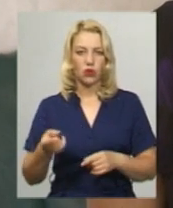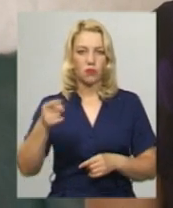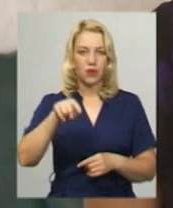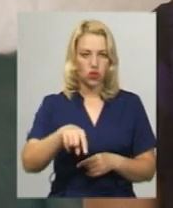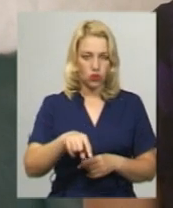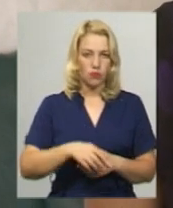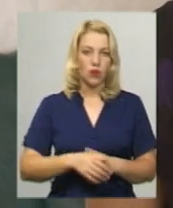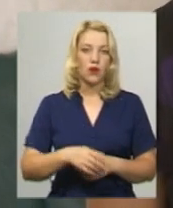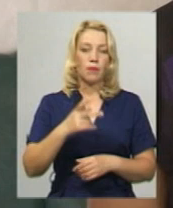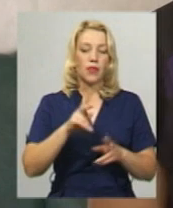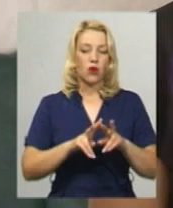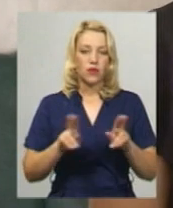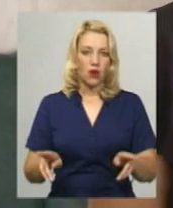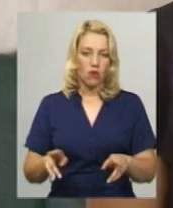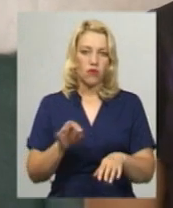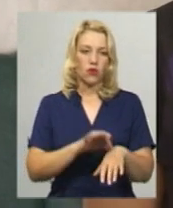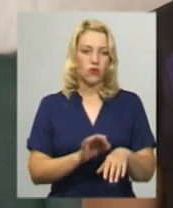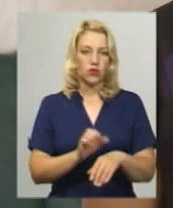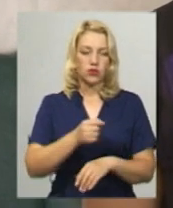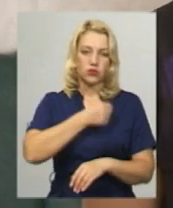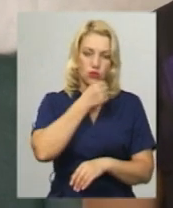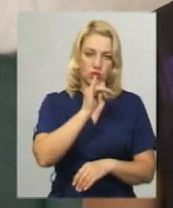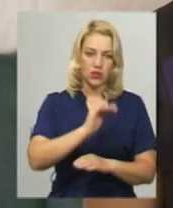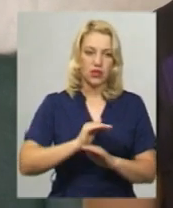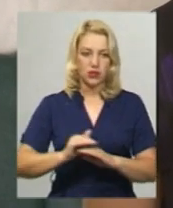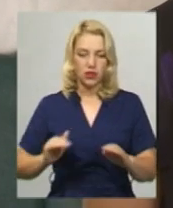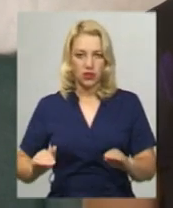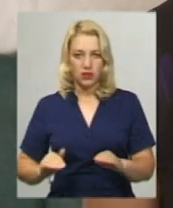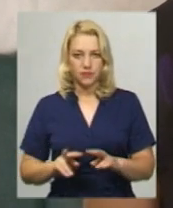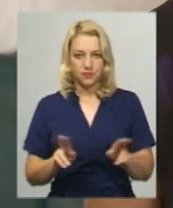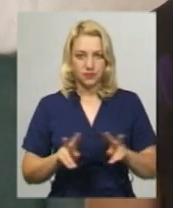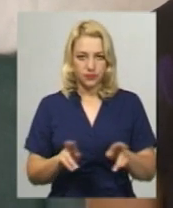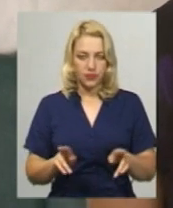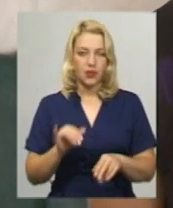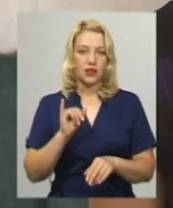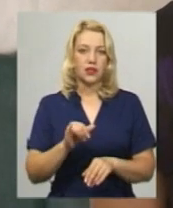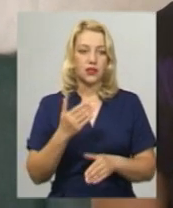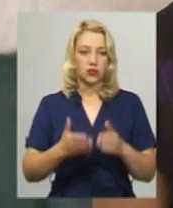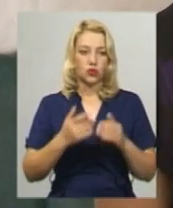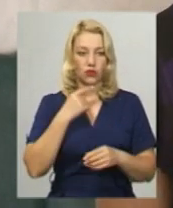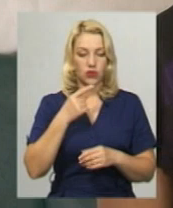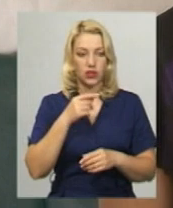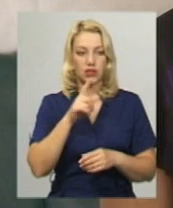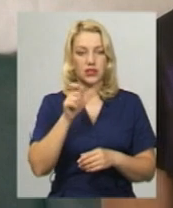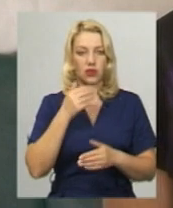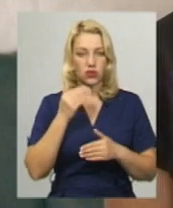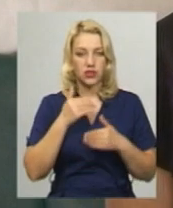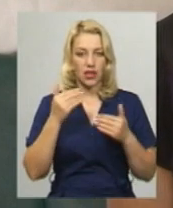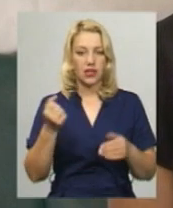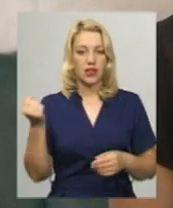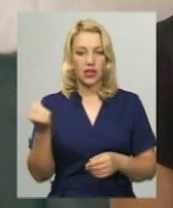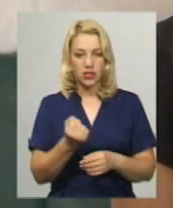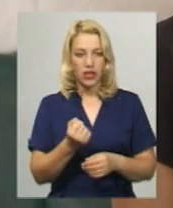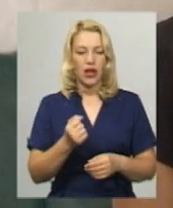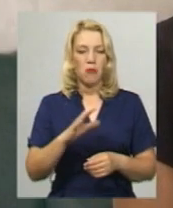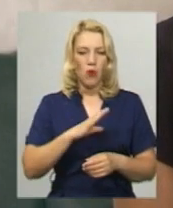одинаково хворіють як дорослі, так і діти. А якщо говорити за останній тиждень,